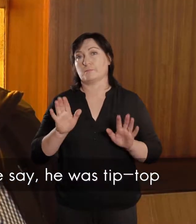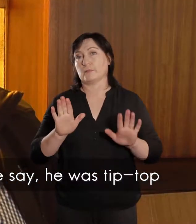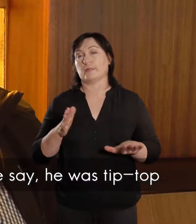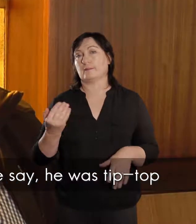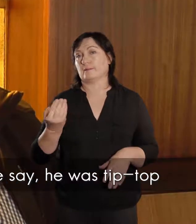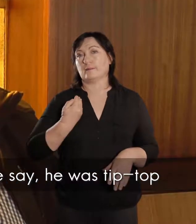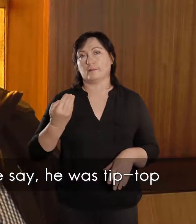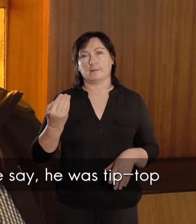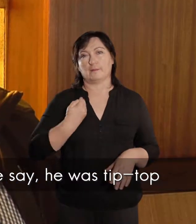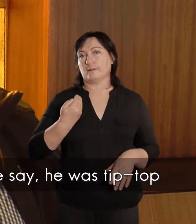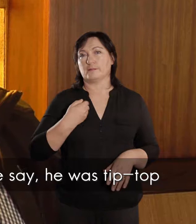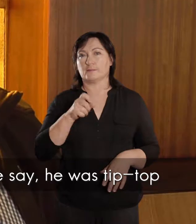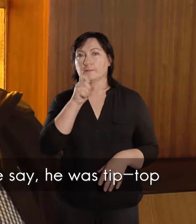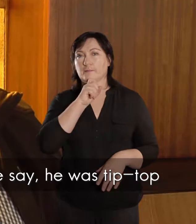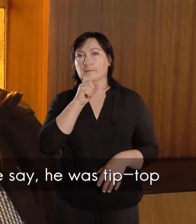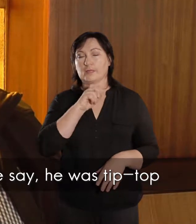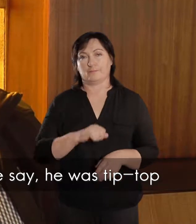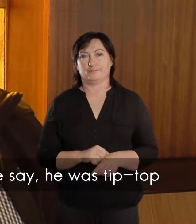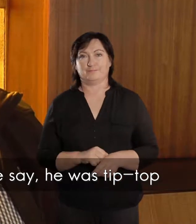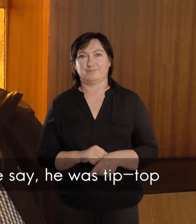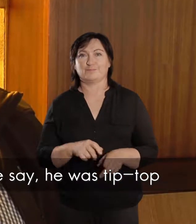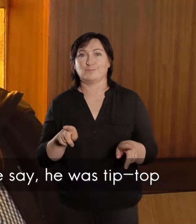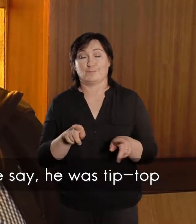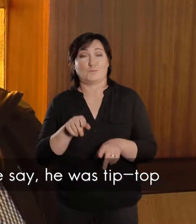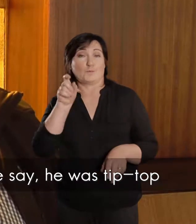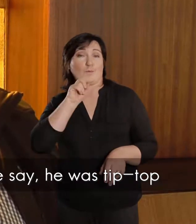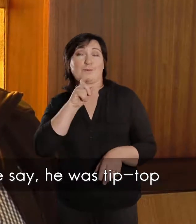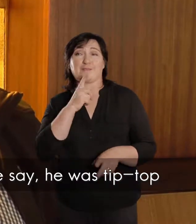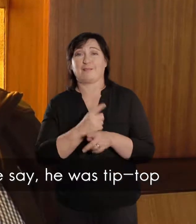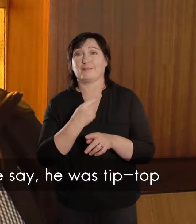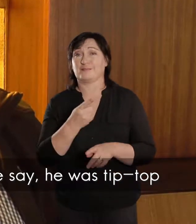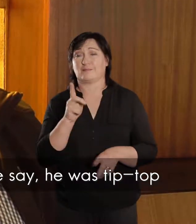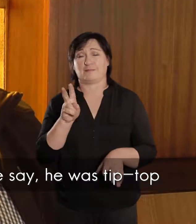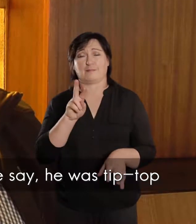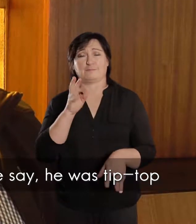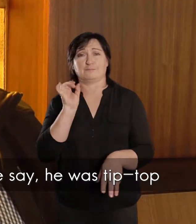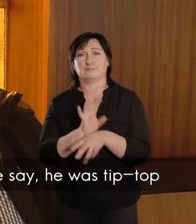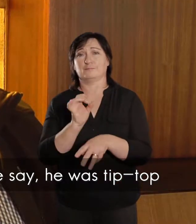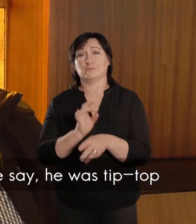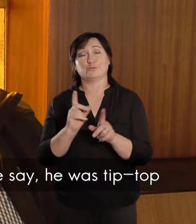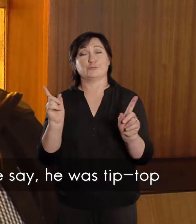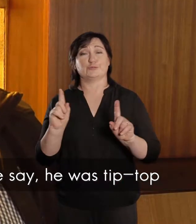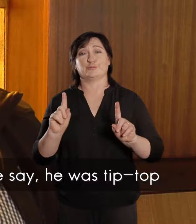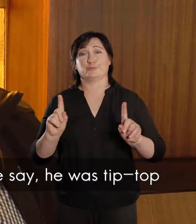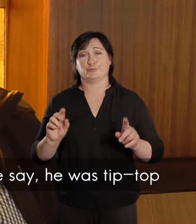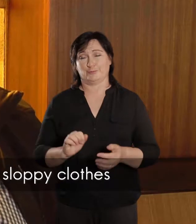Hy was een paie neetjese man. Soos die ouwmense gesê had, hierdie rang getrek.